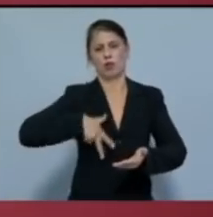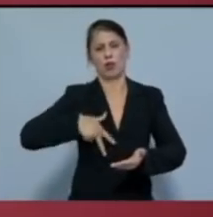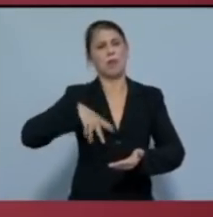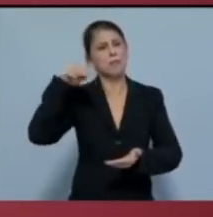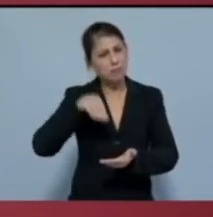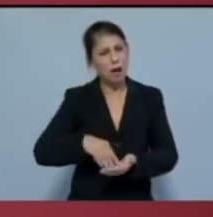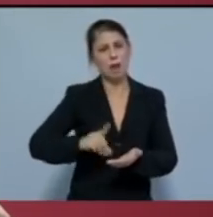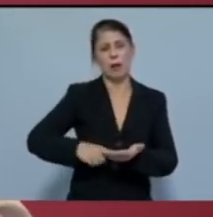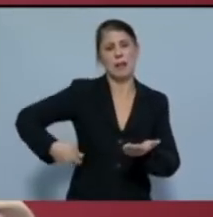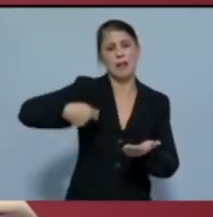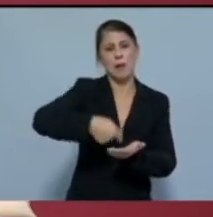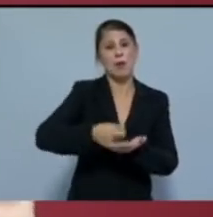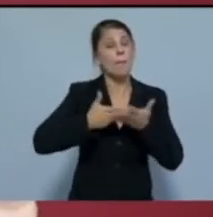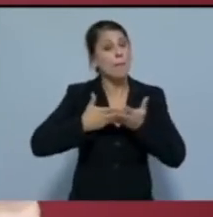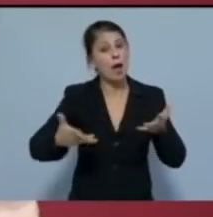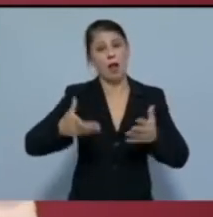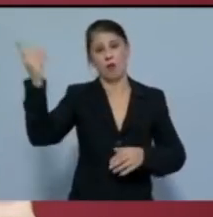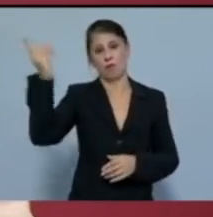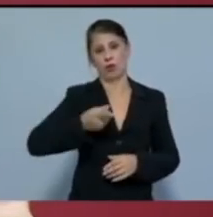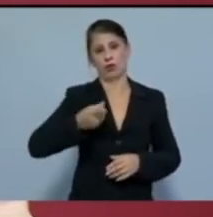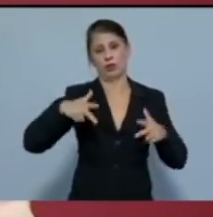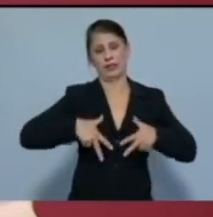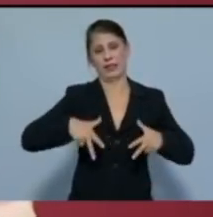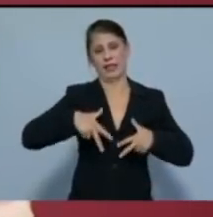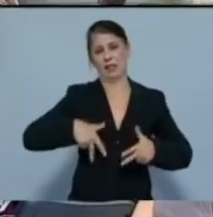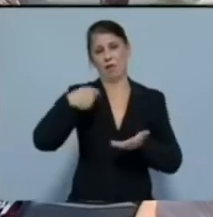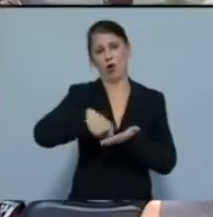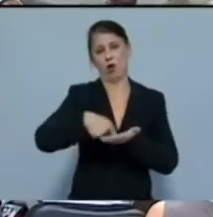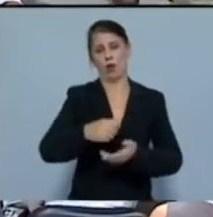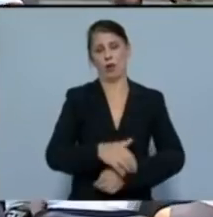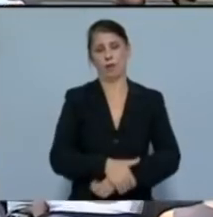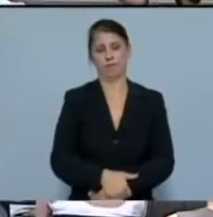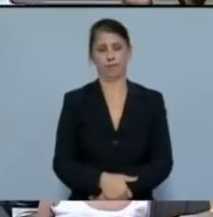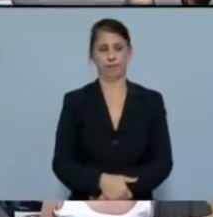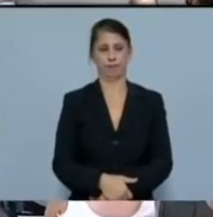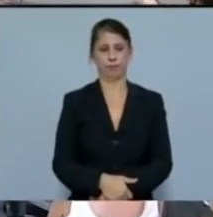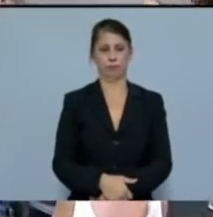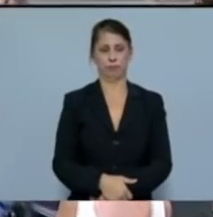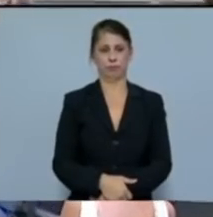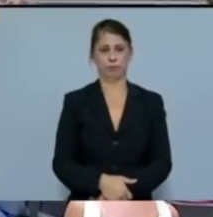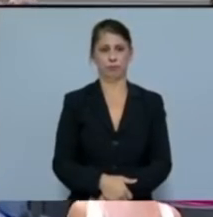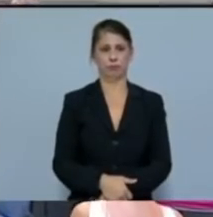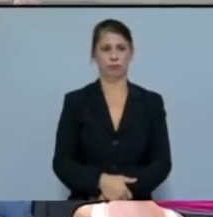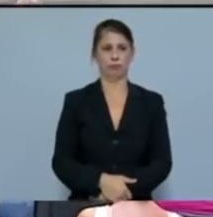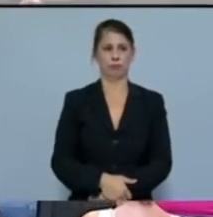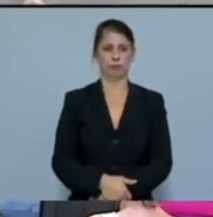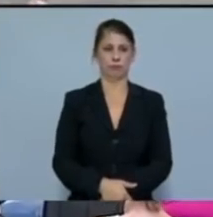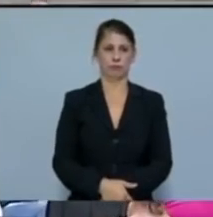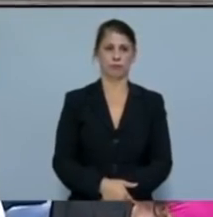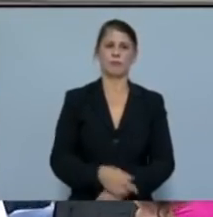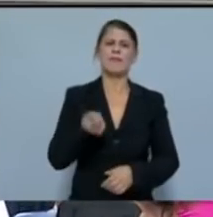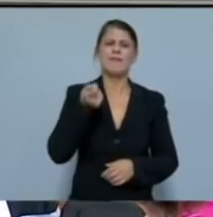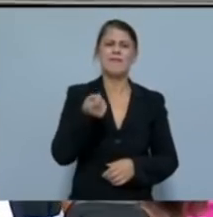ακόμα μεγαλύτερο μερίδιο της κρατικής φορολογίας. Οι όποιες ελάχιστες